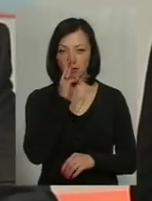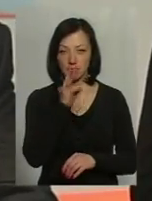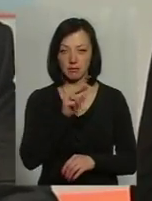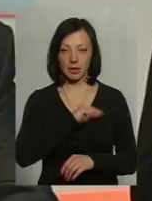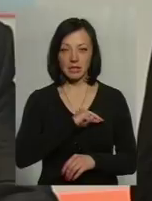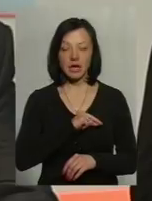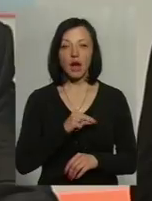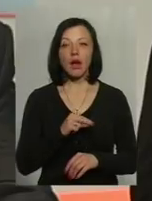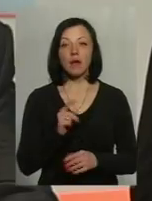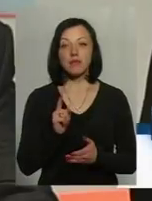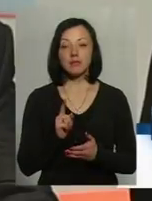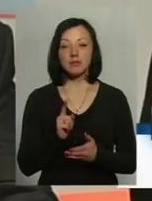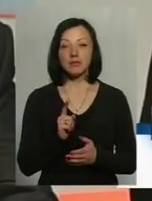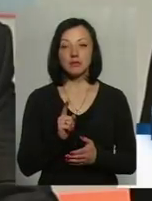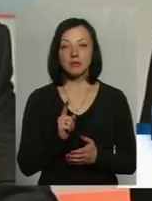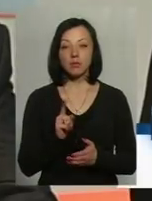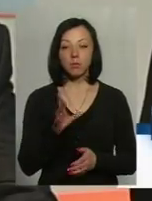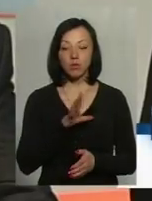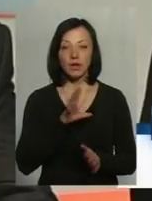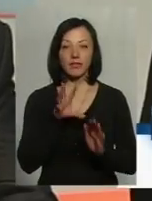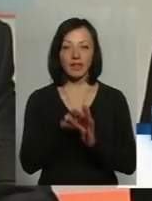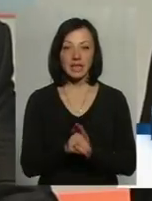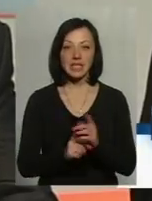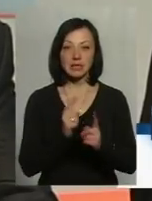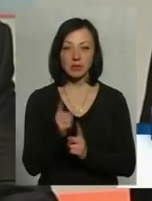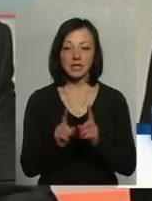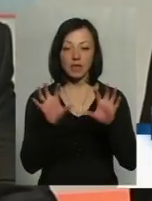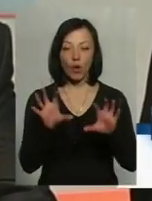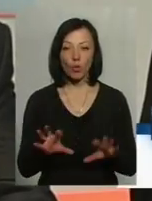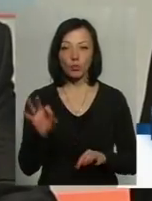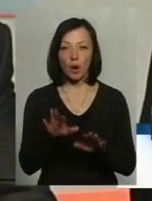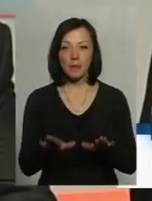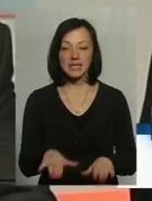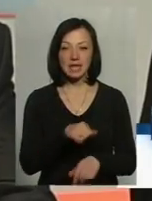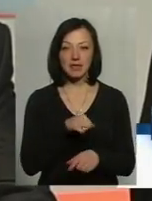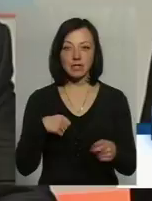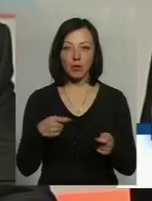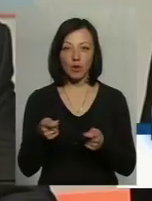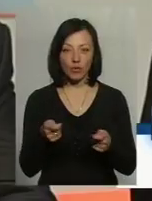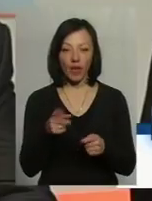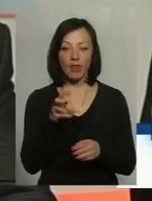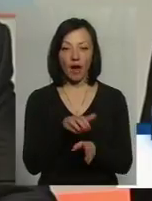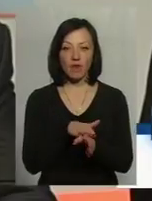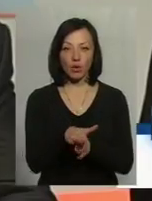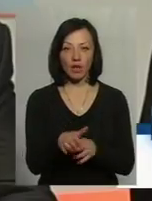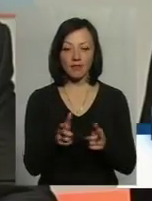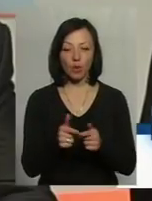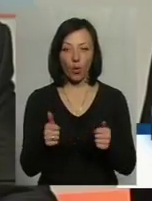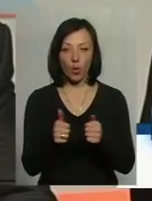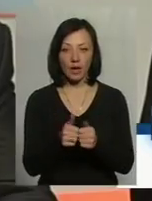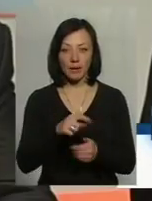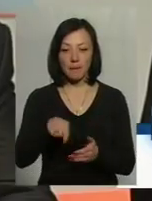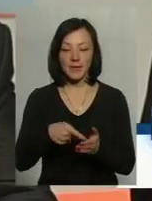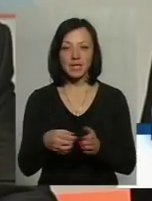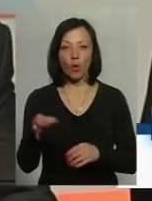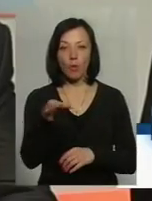моменти, були внесені зміни до закону України про місцеве самоврядування, зокрема, на виконавчі органи міст обласного